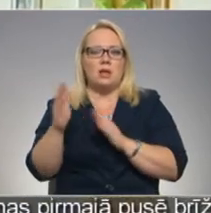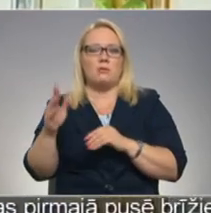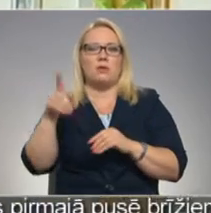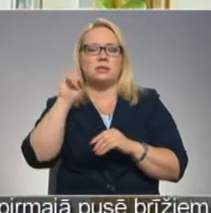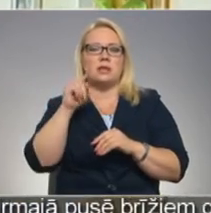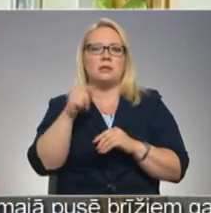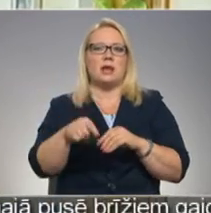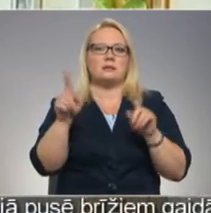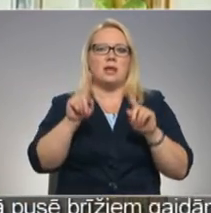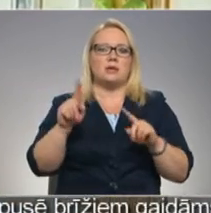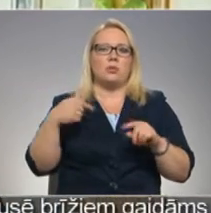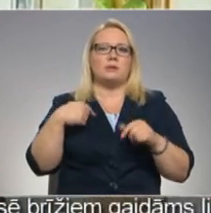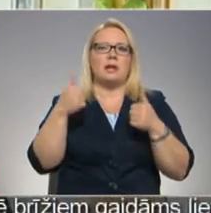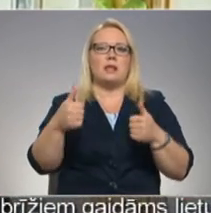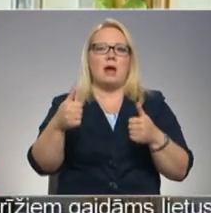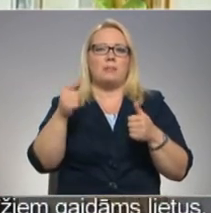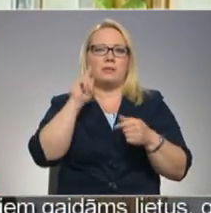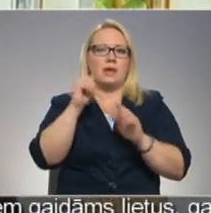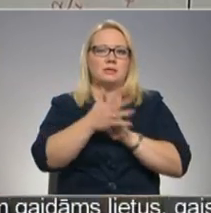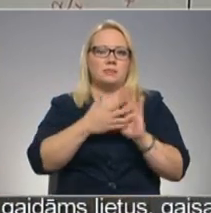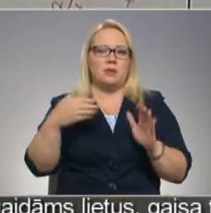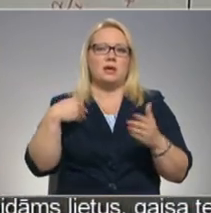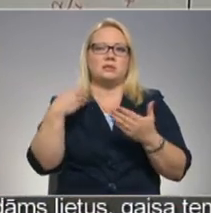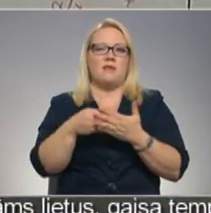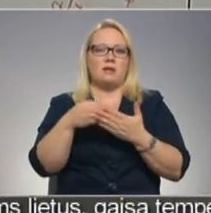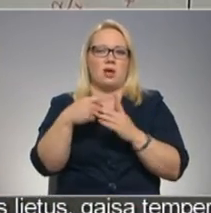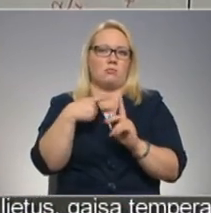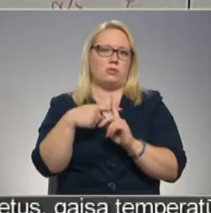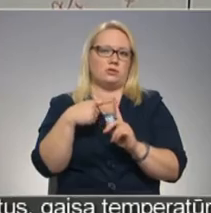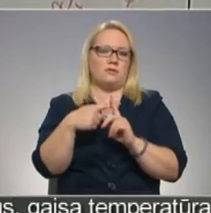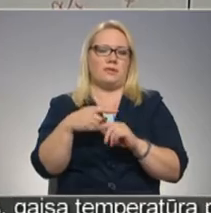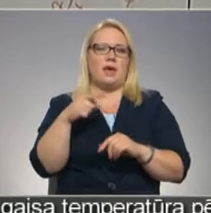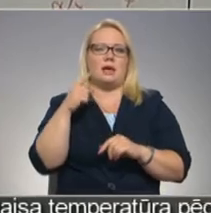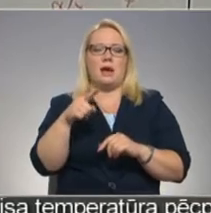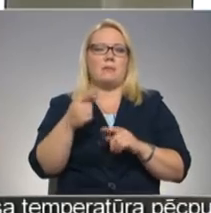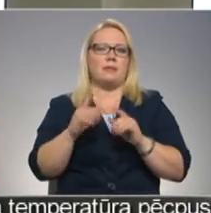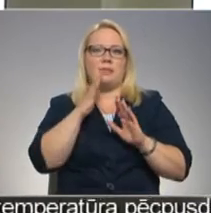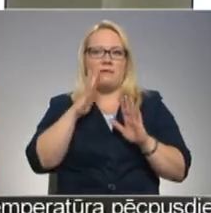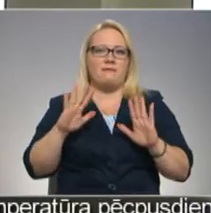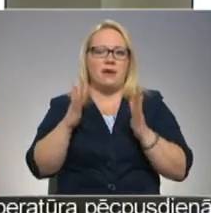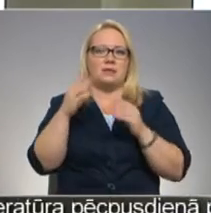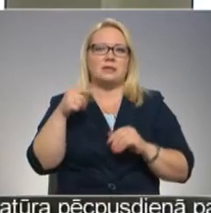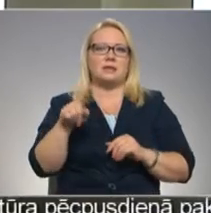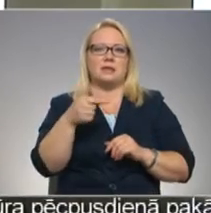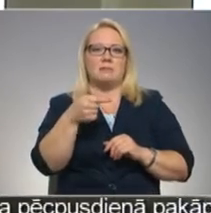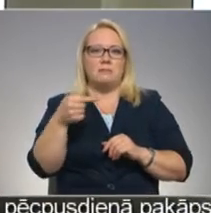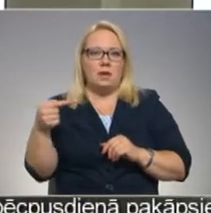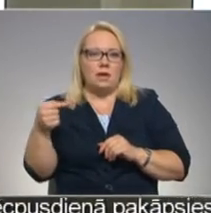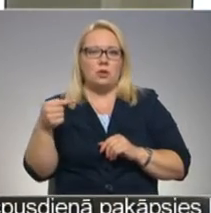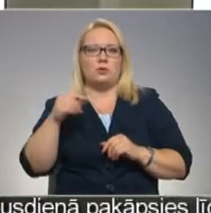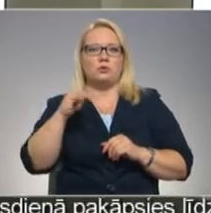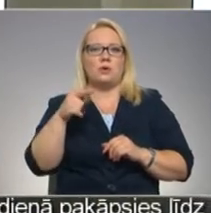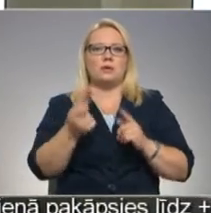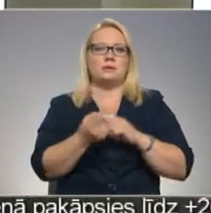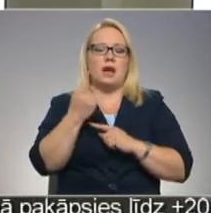es vēl nesaprotu tik labi, un spār es vērtēju diezgan pozitīvi. Tiem, kam tas nepadodās īpaši labi, tas ir tāds kā mīnus, jo viņiem tas